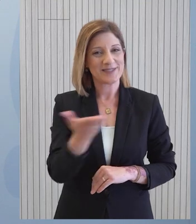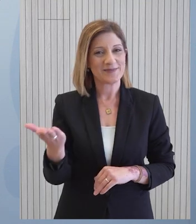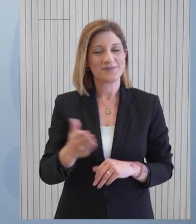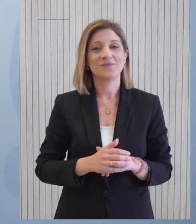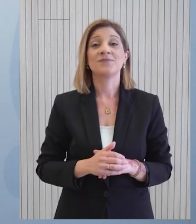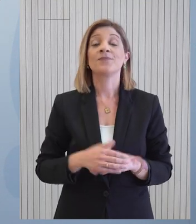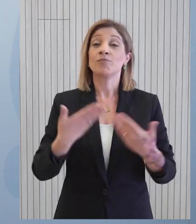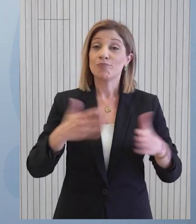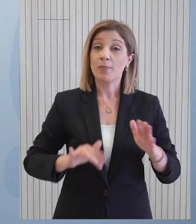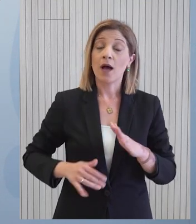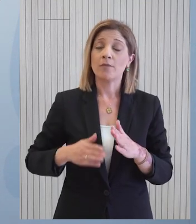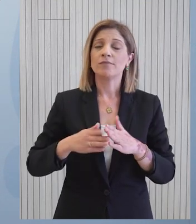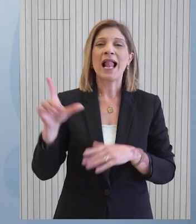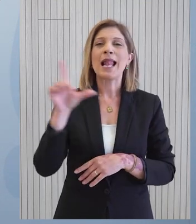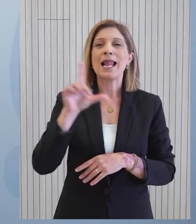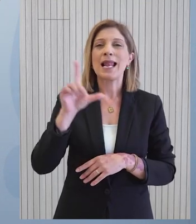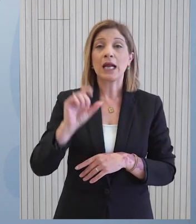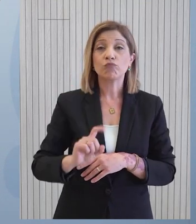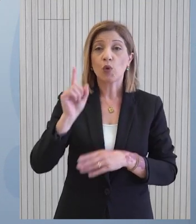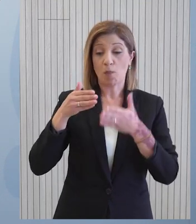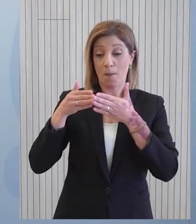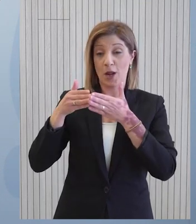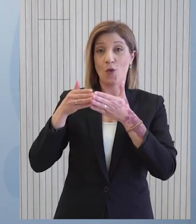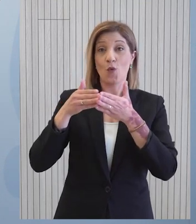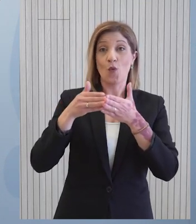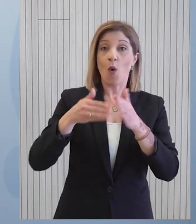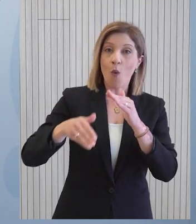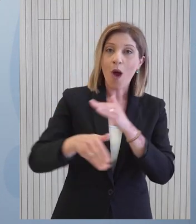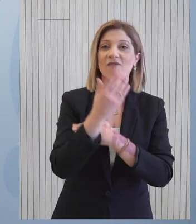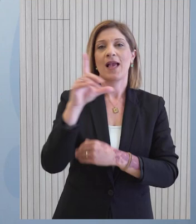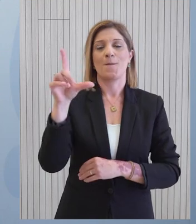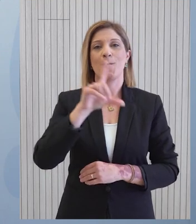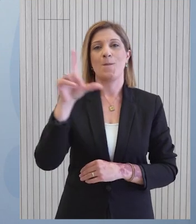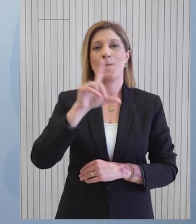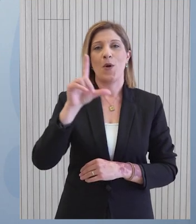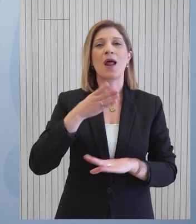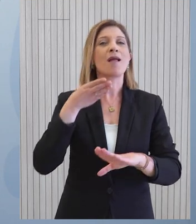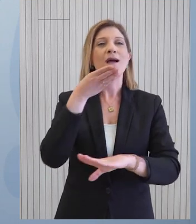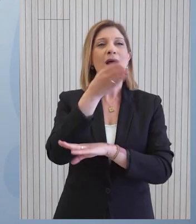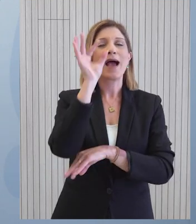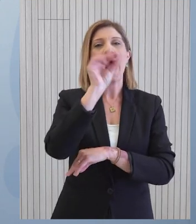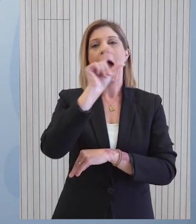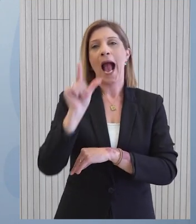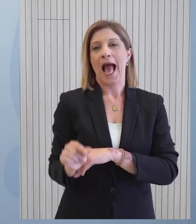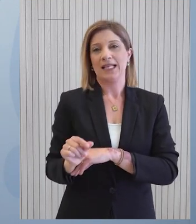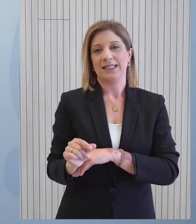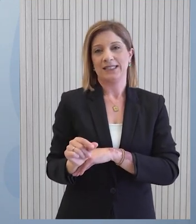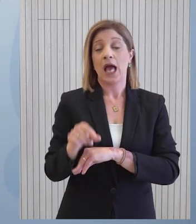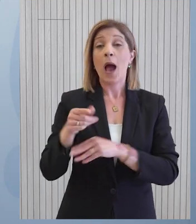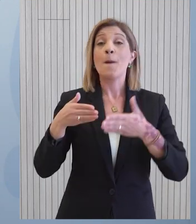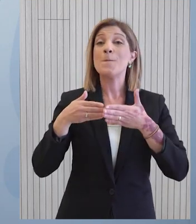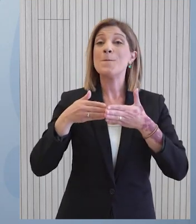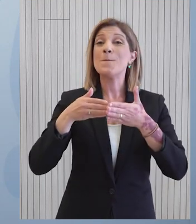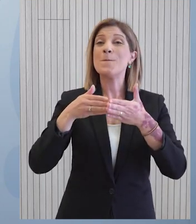Αναχώρησε σήμερα από την Λάρνακα το πρώτο πλοίο που μεταφέρει φορτίο με ανθρωπιστική βοήθεια προς τον άμαχο πληθυσμό στη Γάζ. Το πλοίο